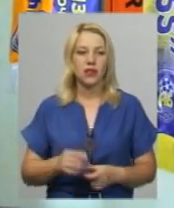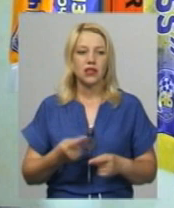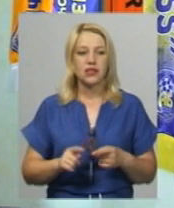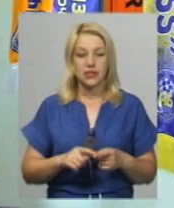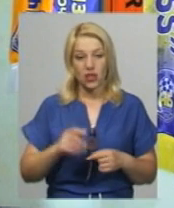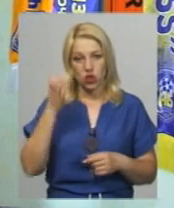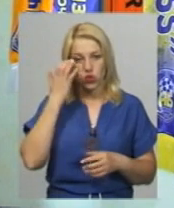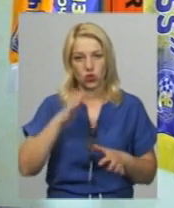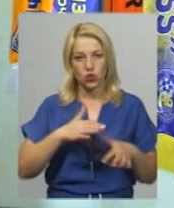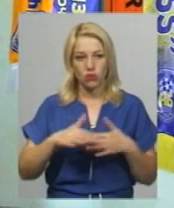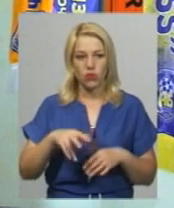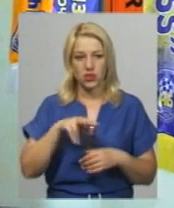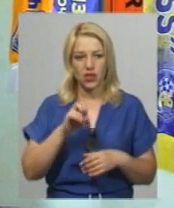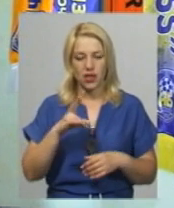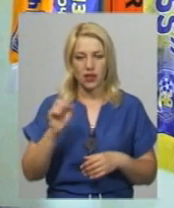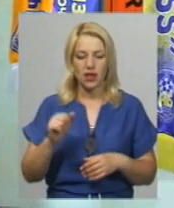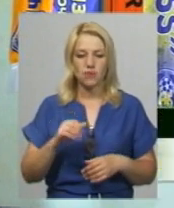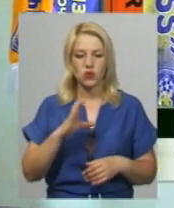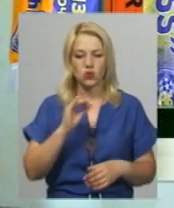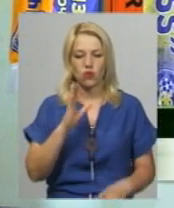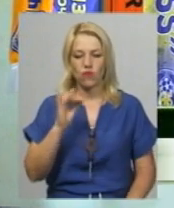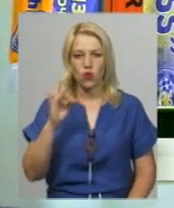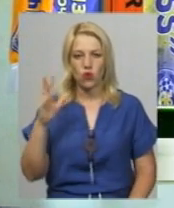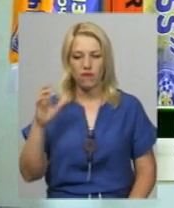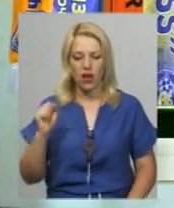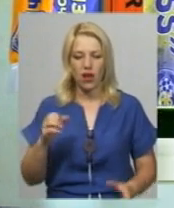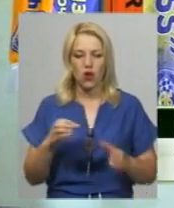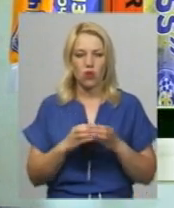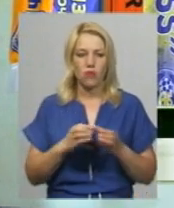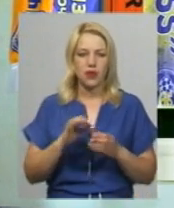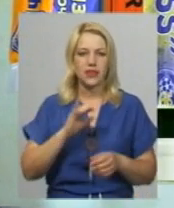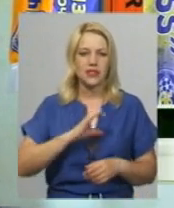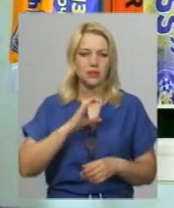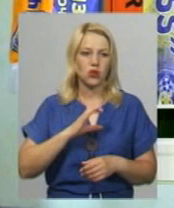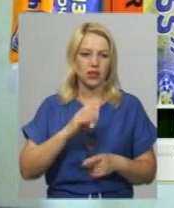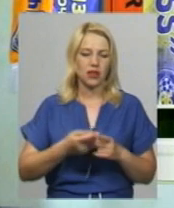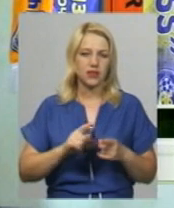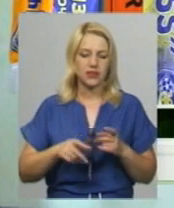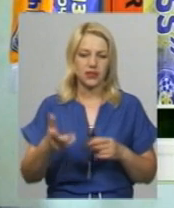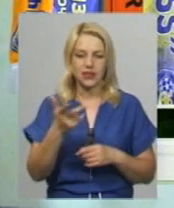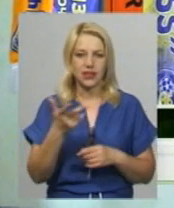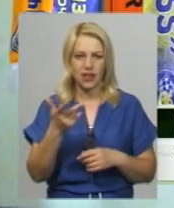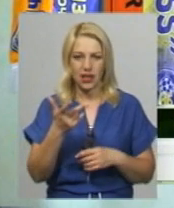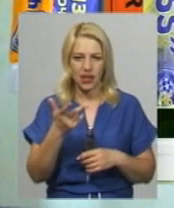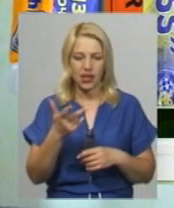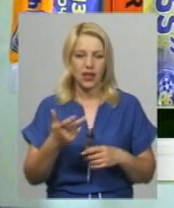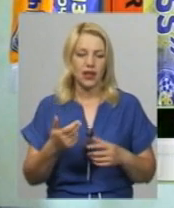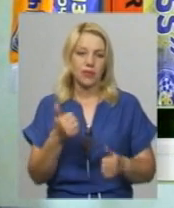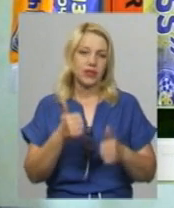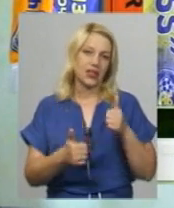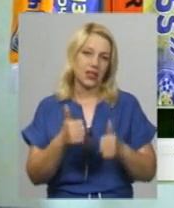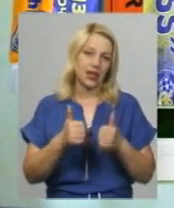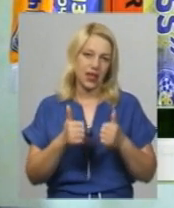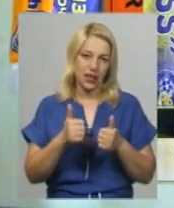«Чорноморець – Варна, команда Суворова і Спартак – Бальчик». Всі три гри наші